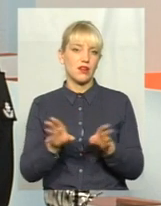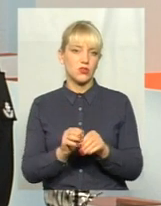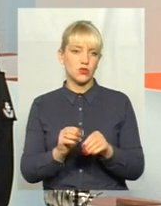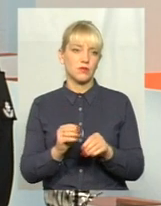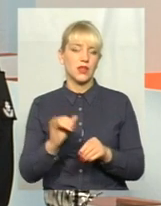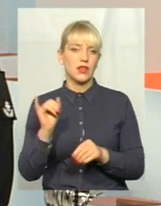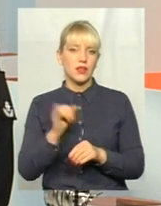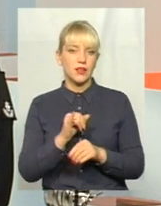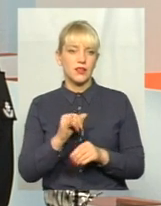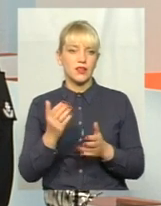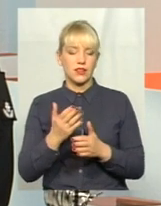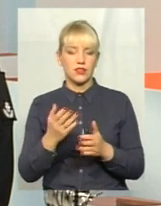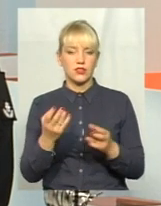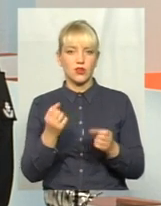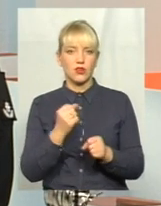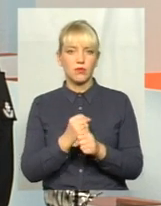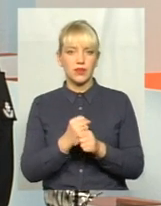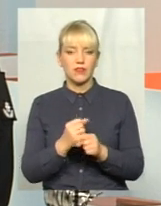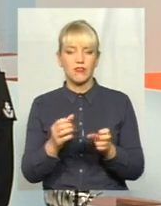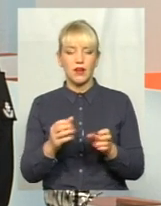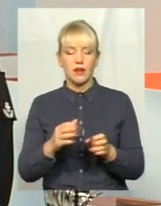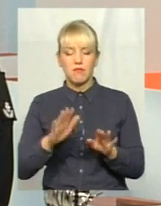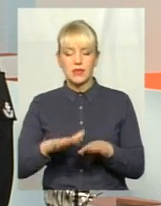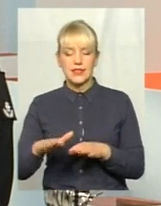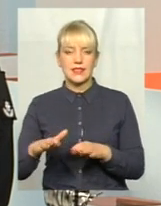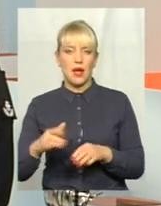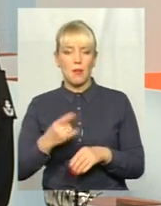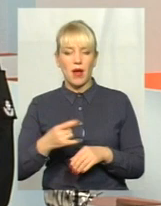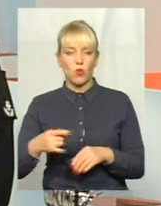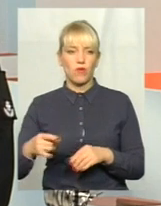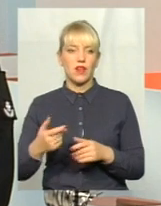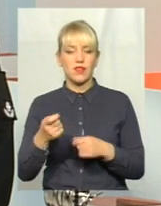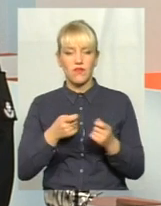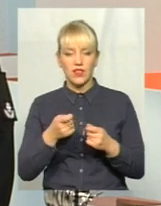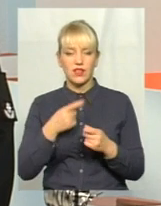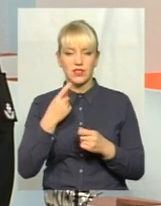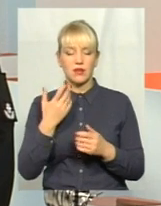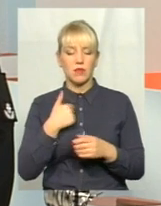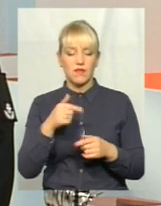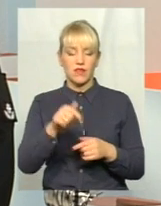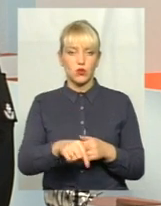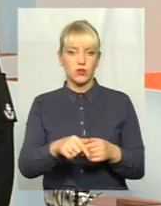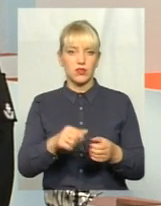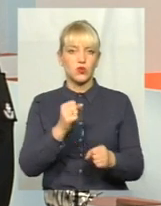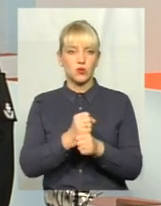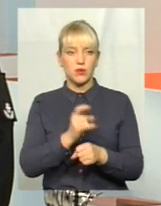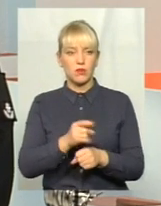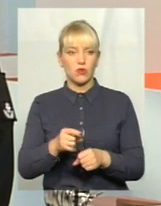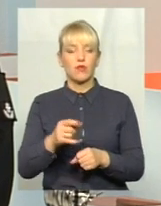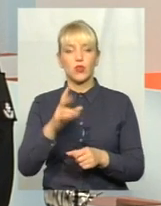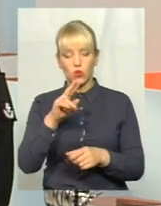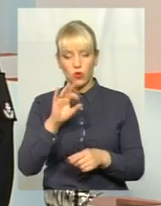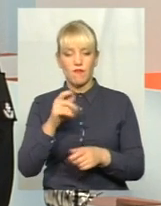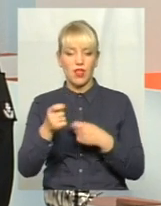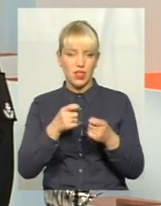відводити якісь місця паркувальні. І влада завжди, коли прийдуть і скажуть, що ми визначили отут, зробіть нам отут парковочку. Влада, звичайно,